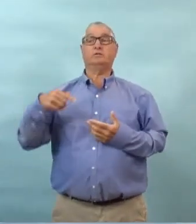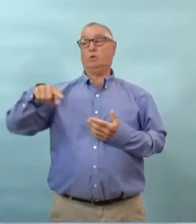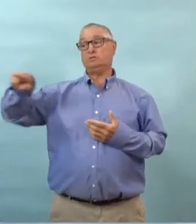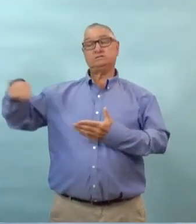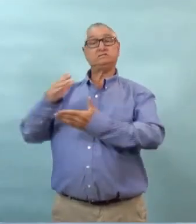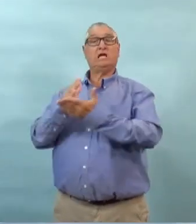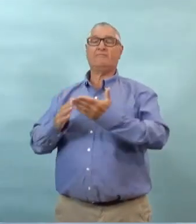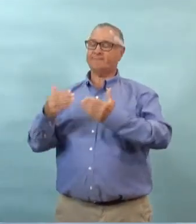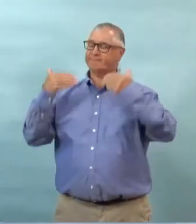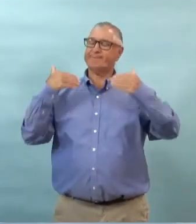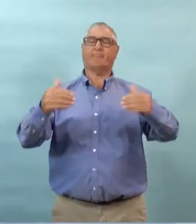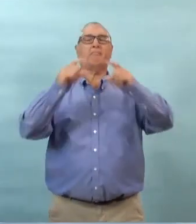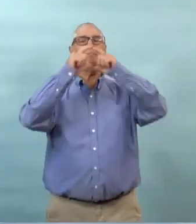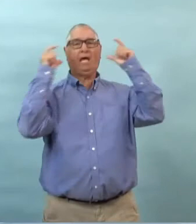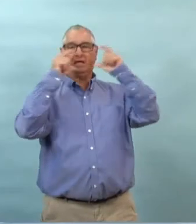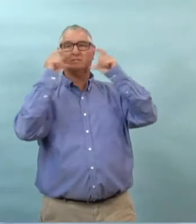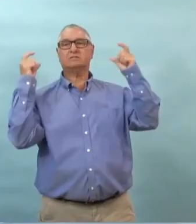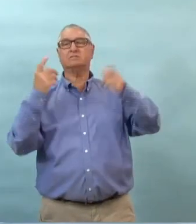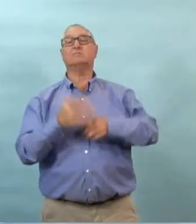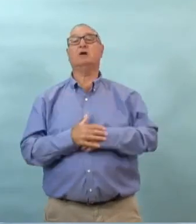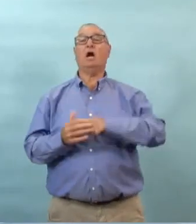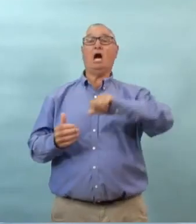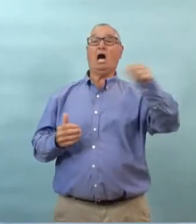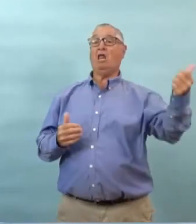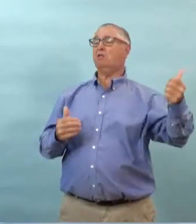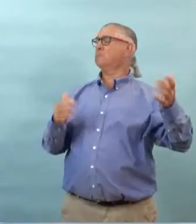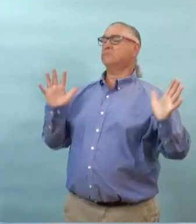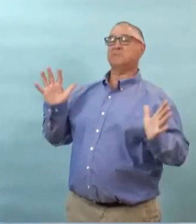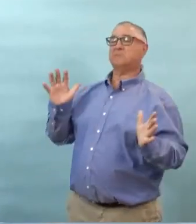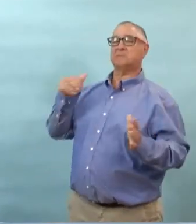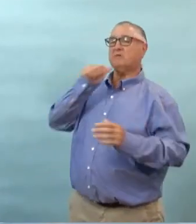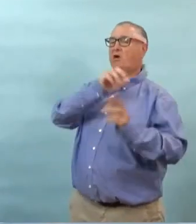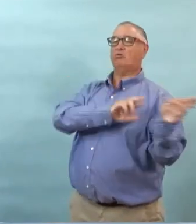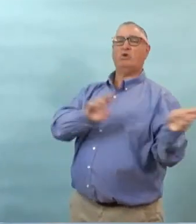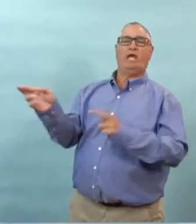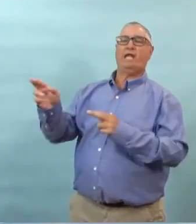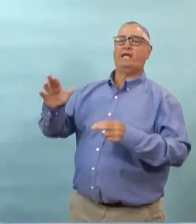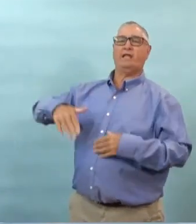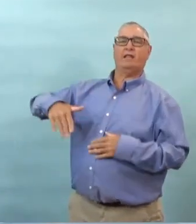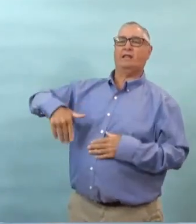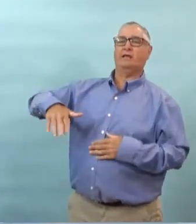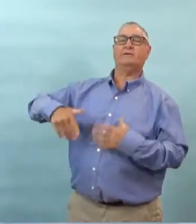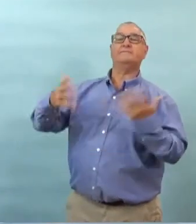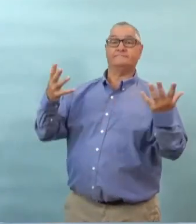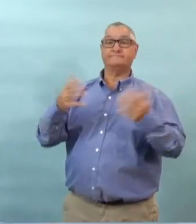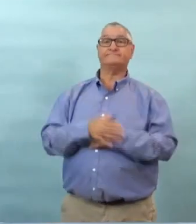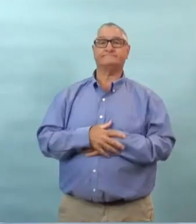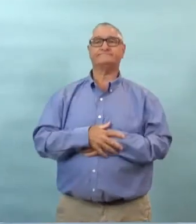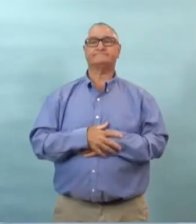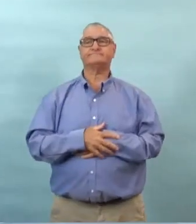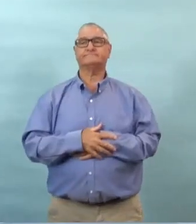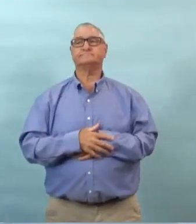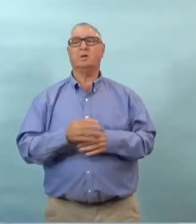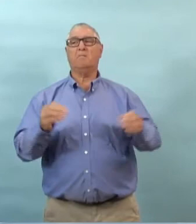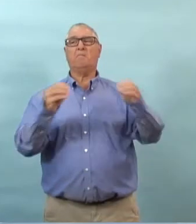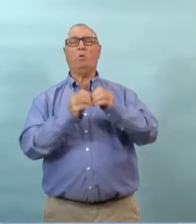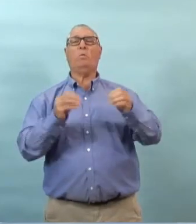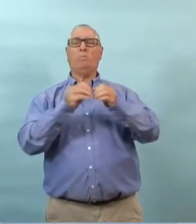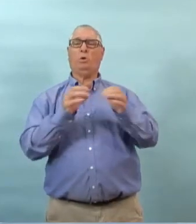septembre d'autres provinces qui ont annoncé qu'ils ne vont pas avoir de masques obligatoires en septembre mais nous avons encore plusieurs chapitres à écrire